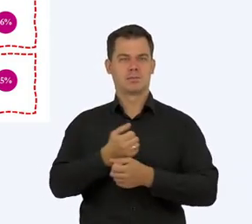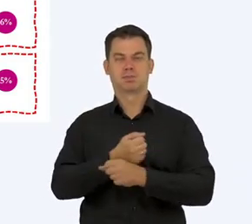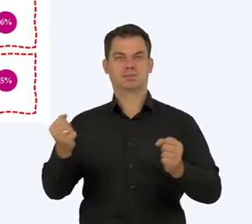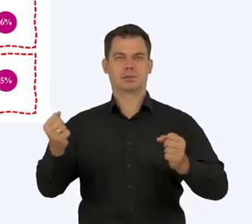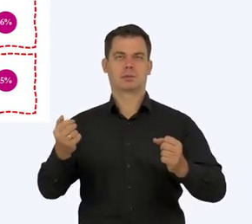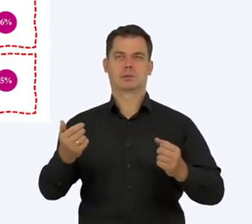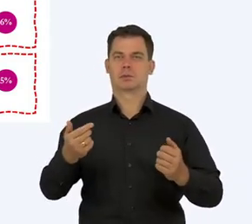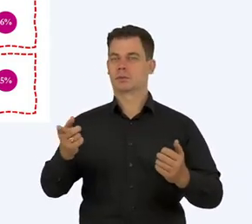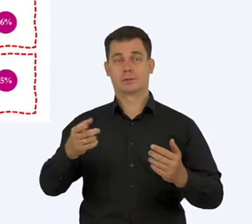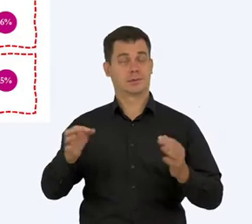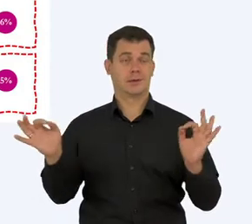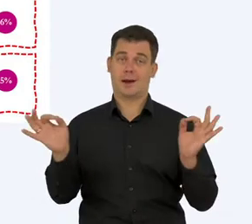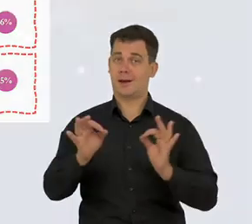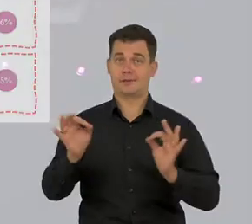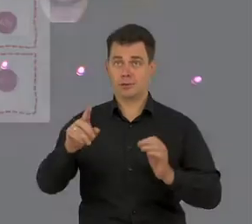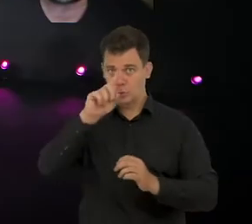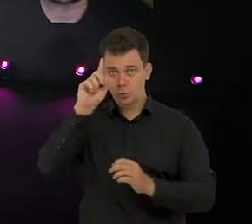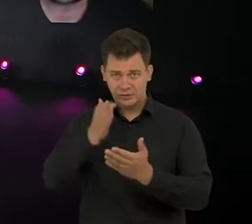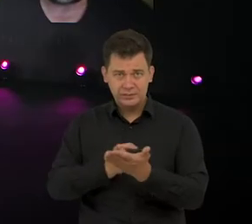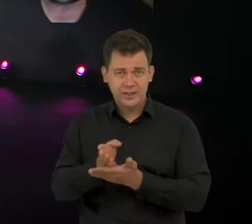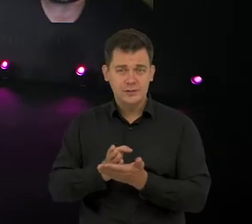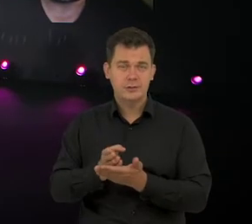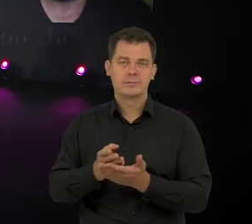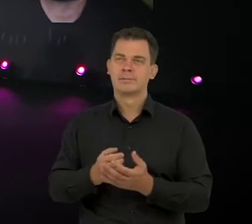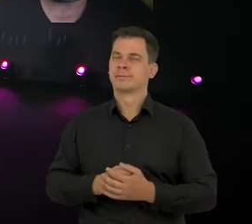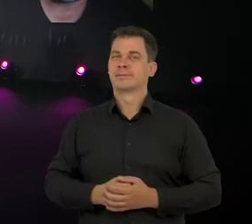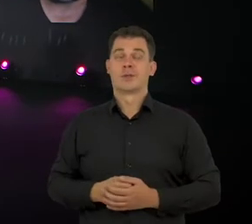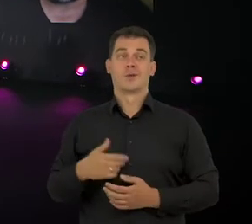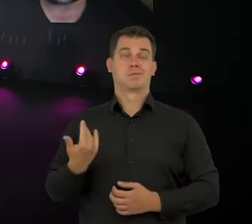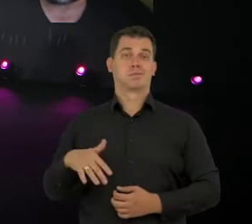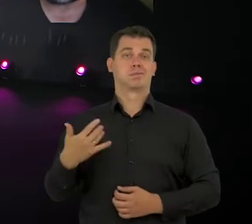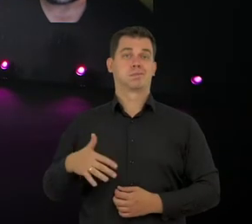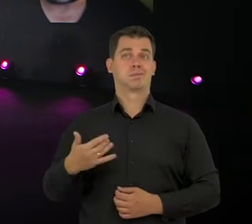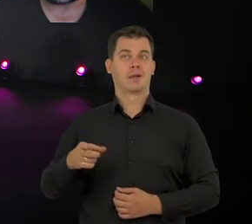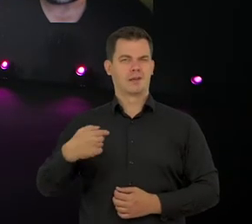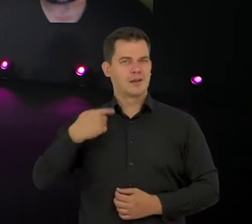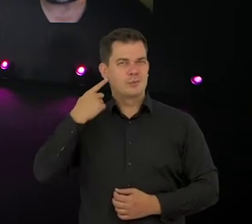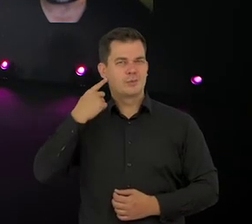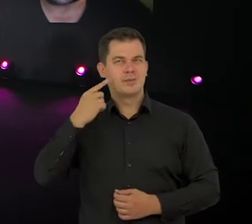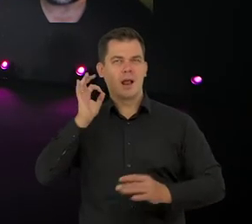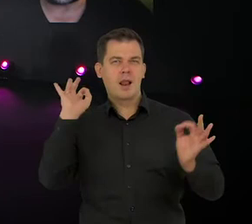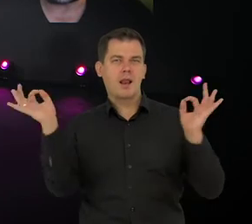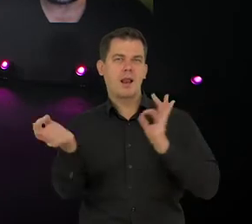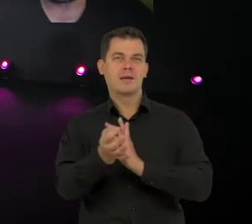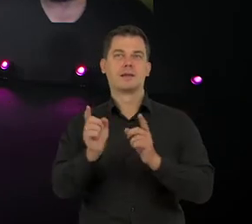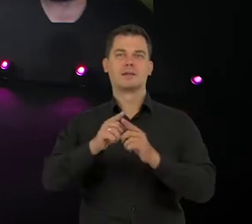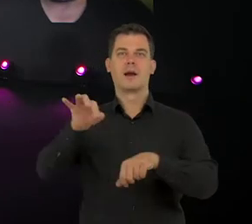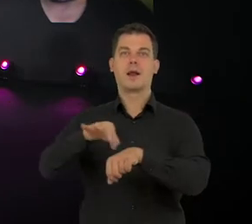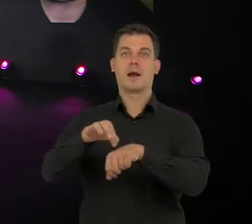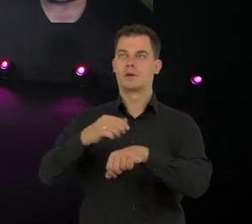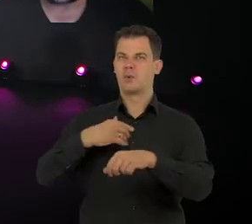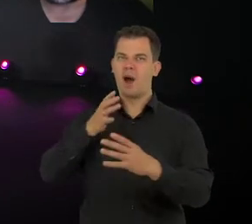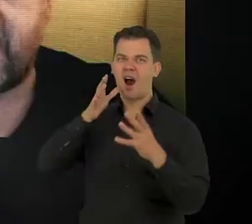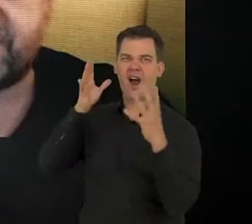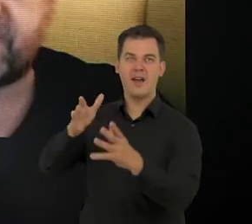to, żeby rozerwać ludziom płysta, no to to jest fatalne. To jest fatalne. Więc te wszystkie hejty, o których słyszeliśmy, których